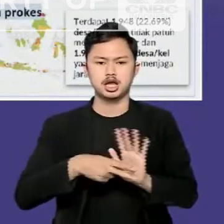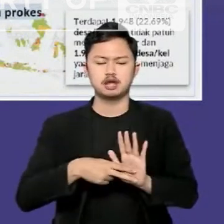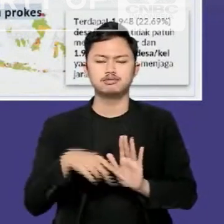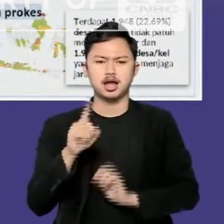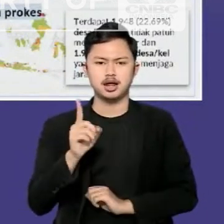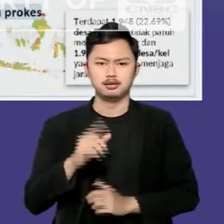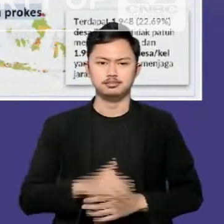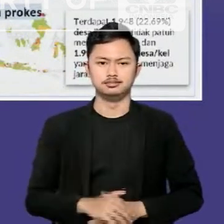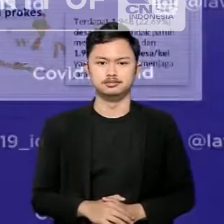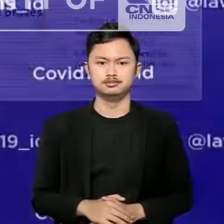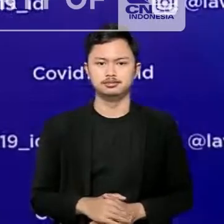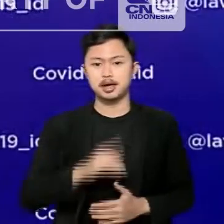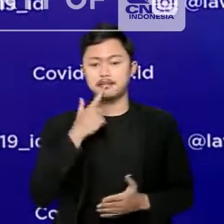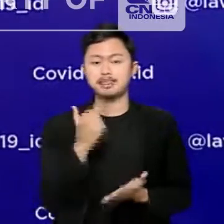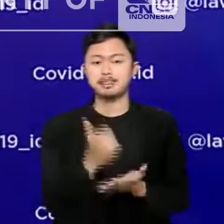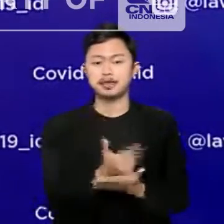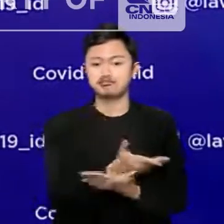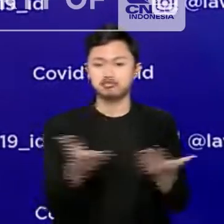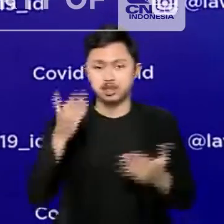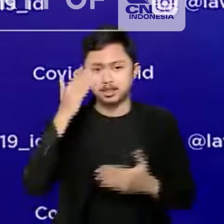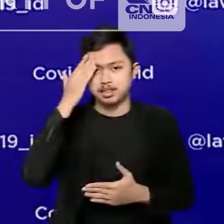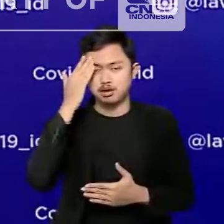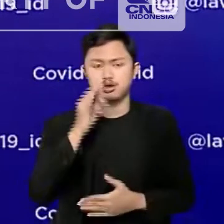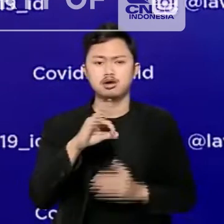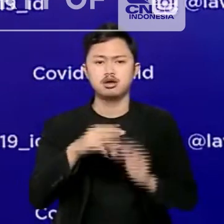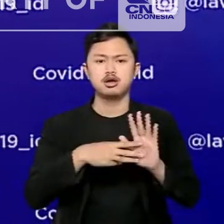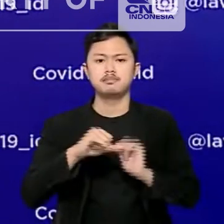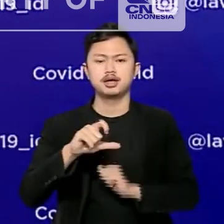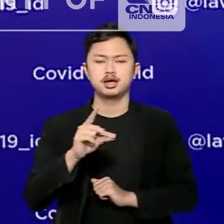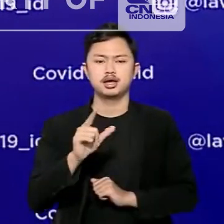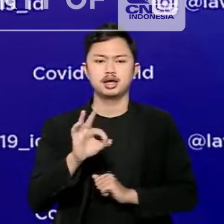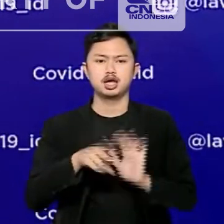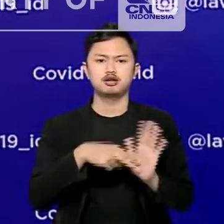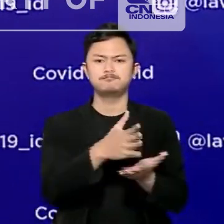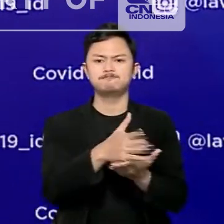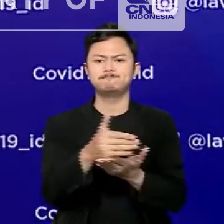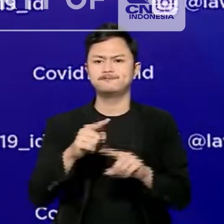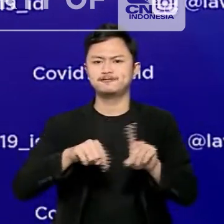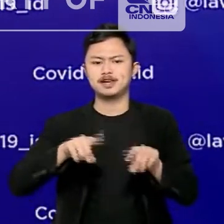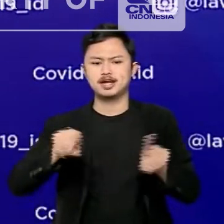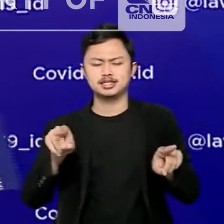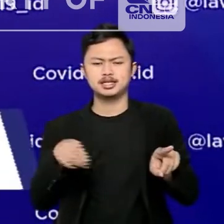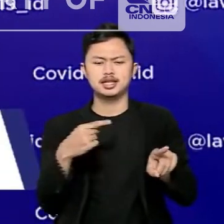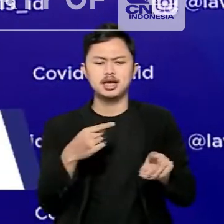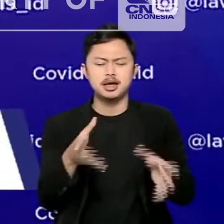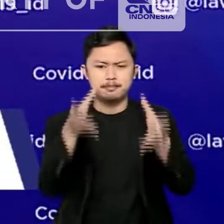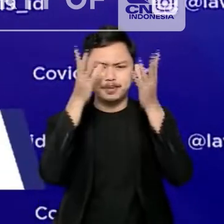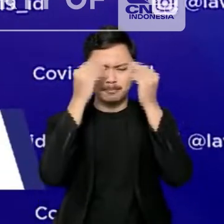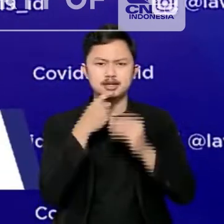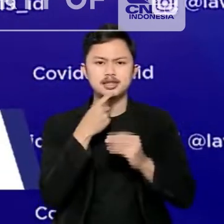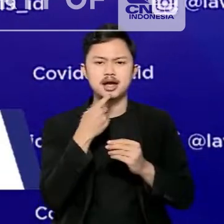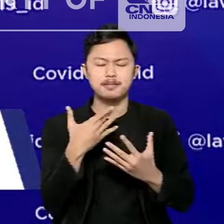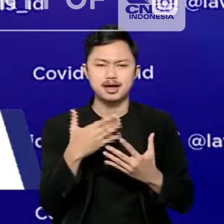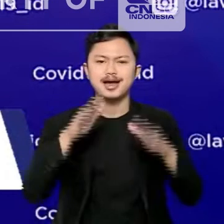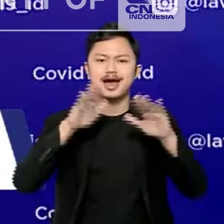Penting untuk diketahui, data sebaran Omikron dari berbagai sumber ini perlu diinterpretasikan dengan